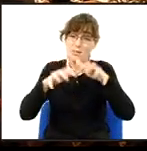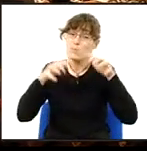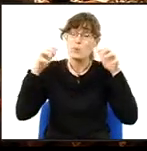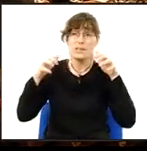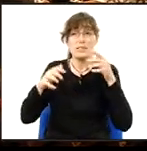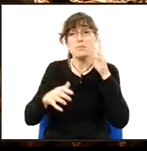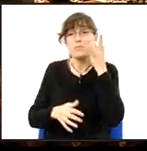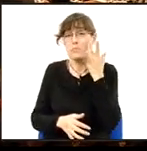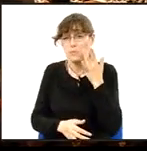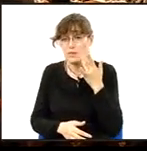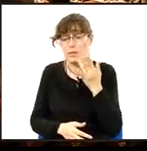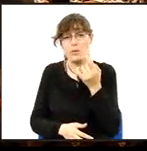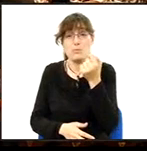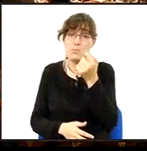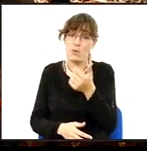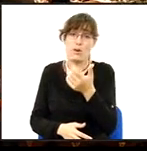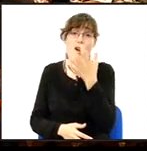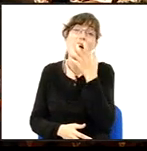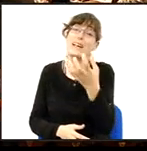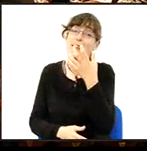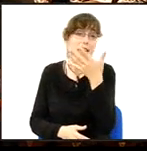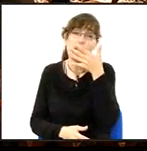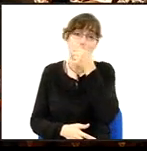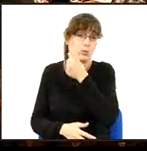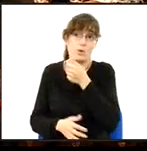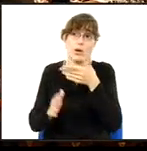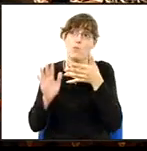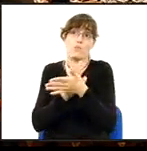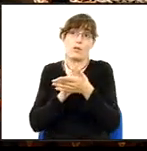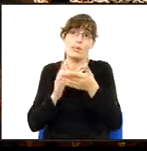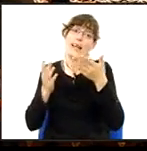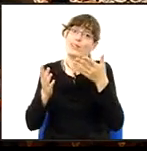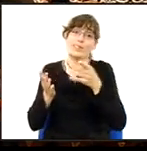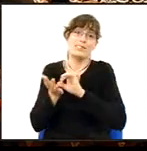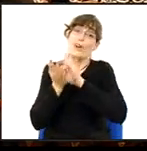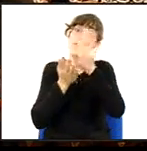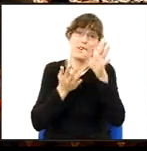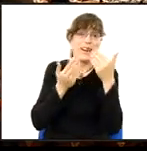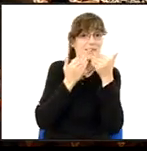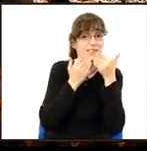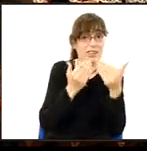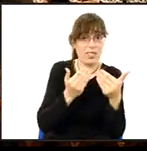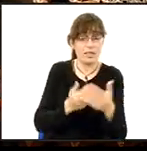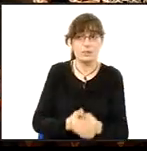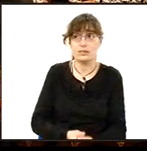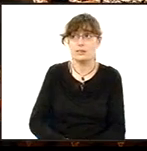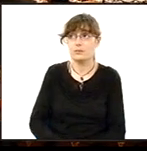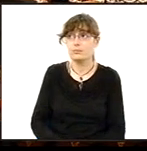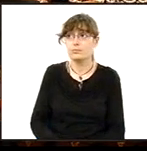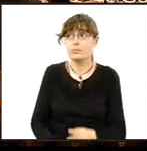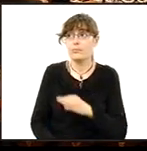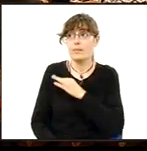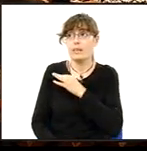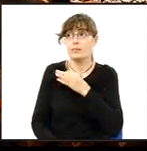estiguin, diguem-ne, com a públic, però no poden cridar, sinó s'hauran de deixar les instàncies, Els hi agrairia. Senyor